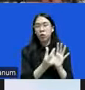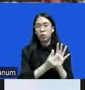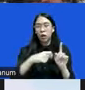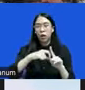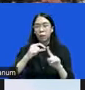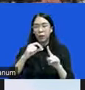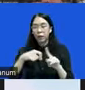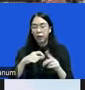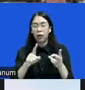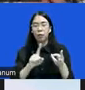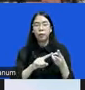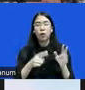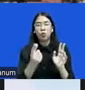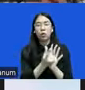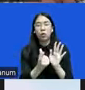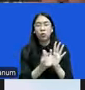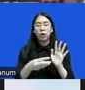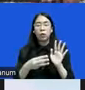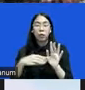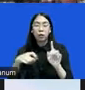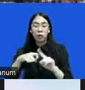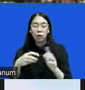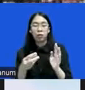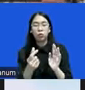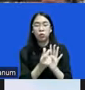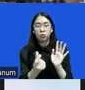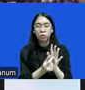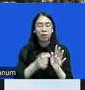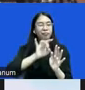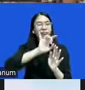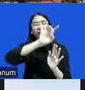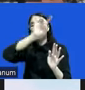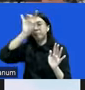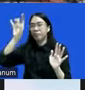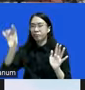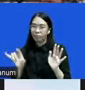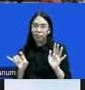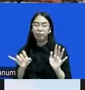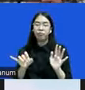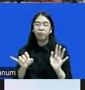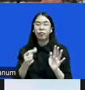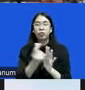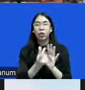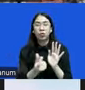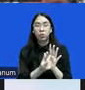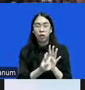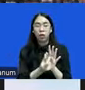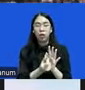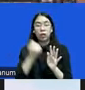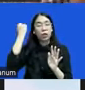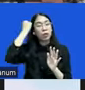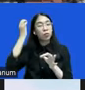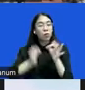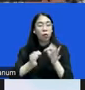Konstitusi, ada undang-undang Cipta Kerja, Minerba, dan banyak yang lain, undang-undang Ibu Kota Nusantara misalnya. Itu kan